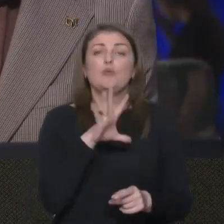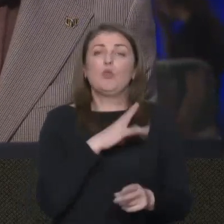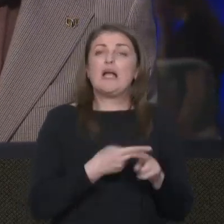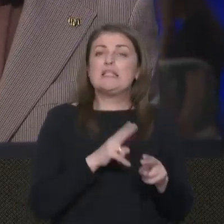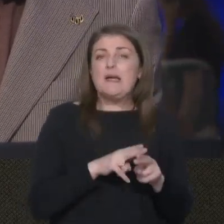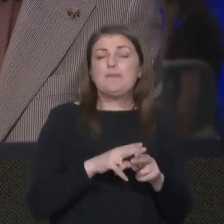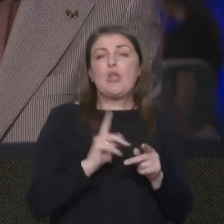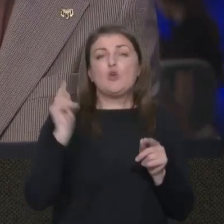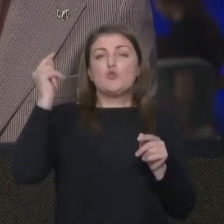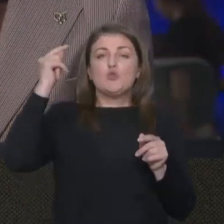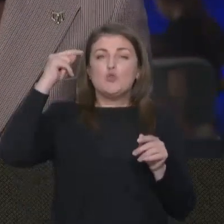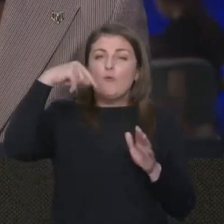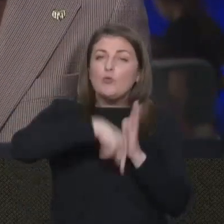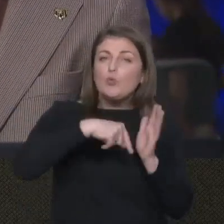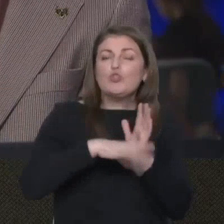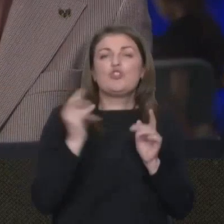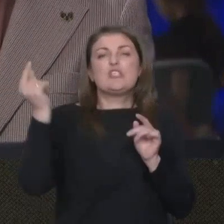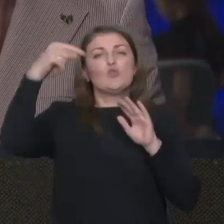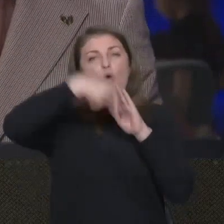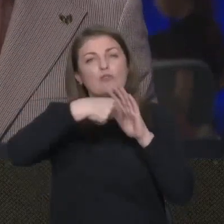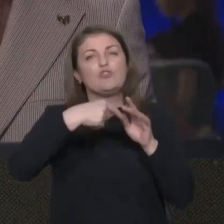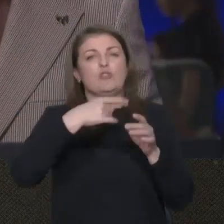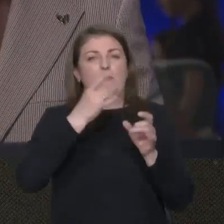зовнішня ракета? Чи був це внутрішній вибух?